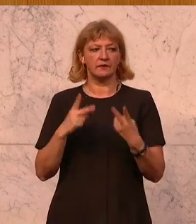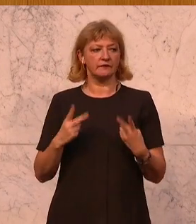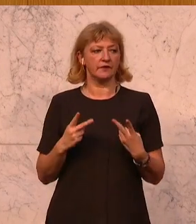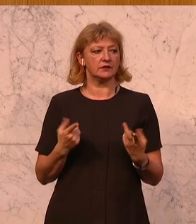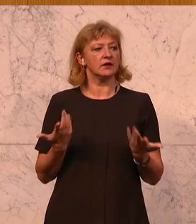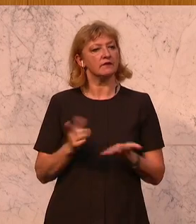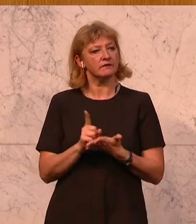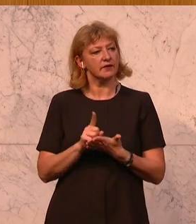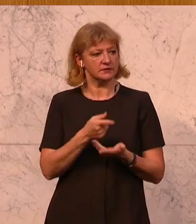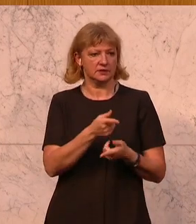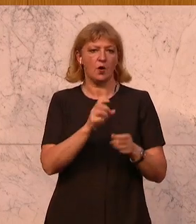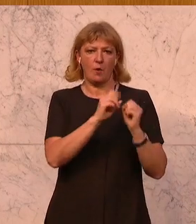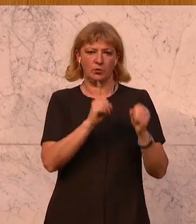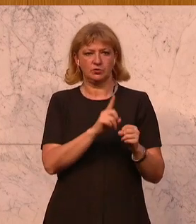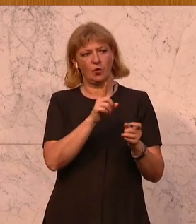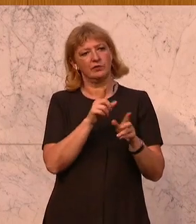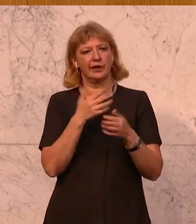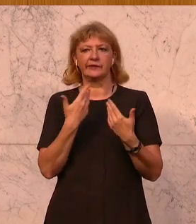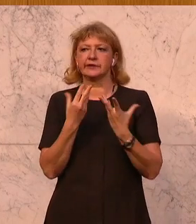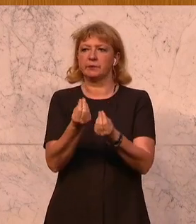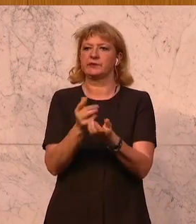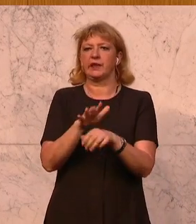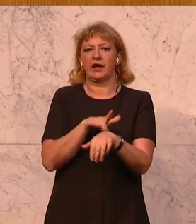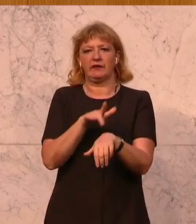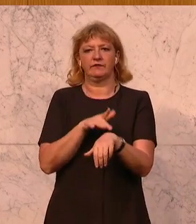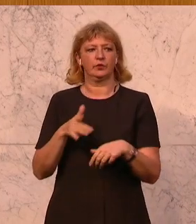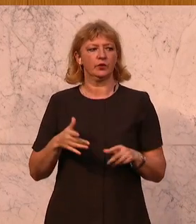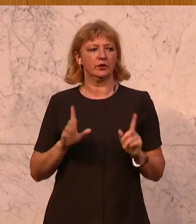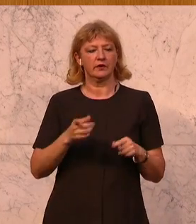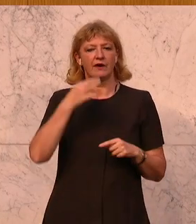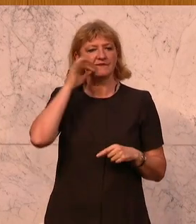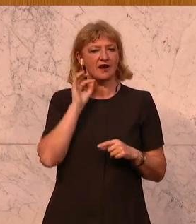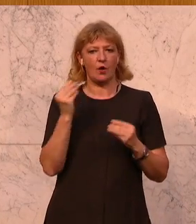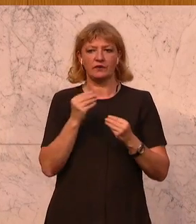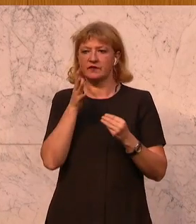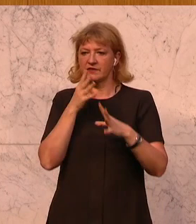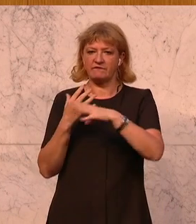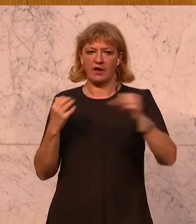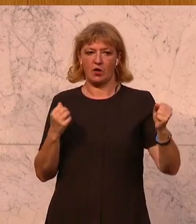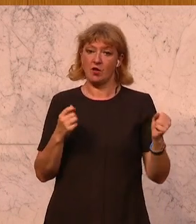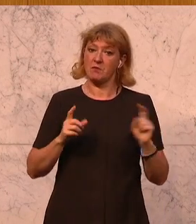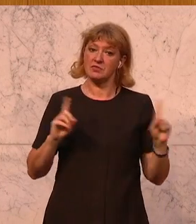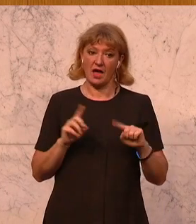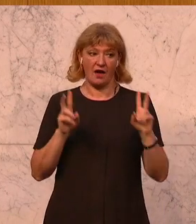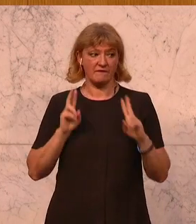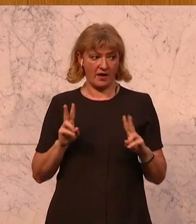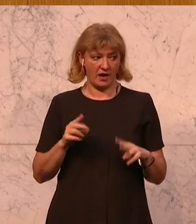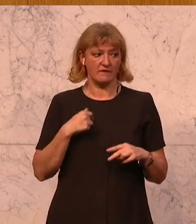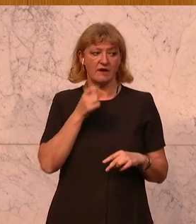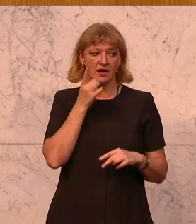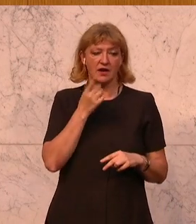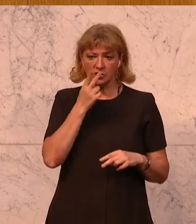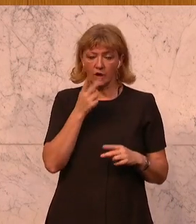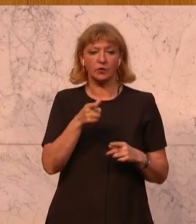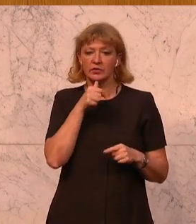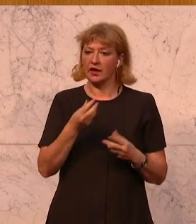Eindruck vermittelt Ihnen leider die Opposition, dass hier ein der Frau etwas weggenommen wird. Tatsache ist, genau auf das haben wir geschaut, dass es